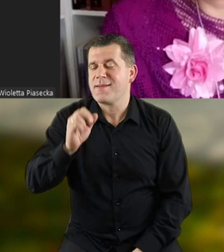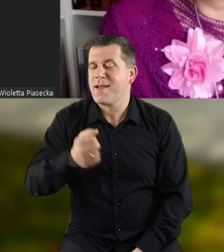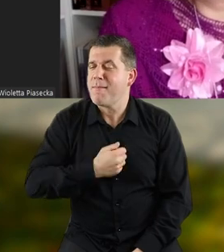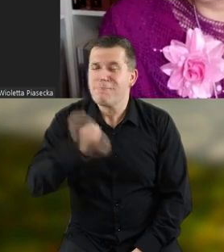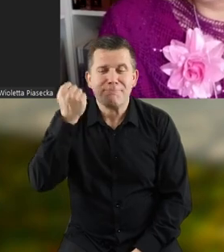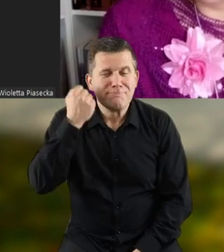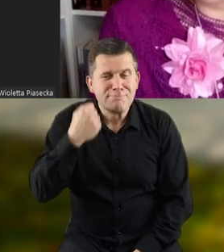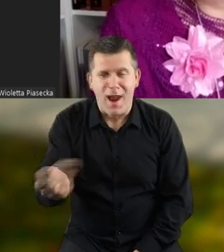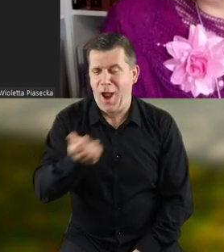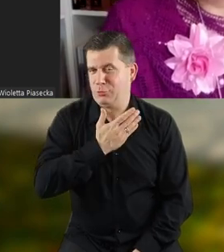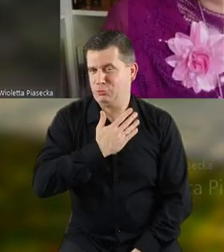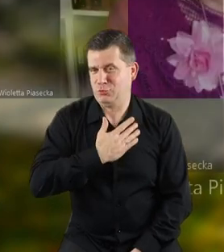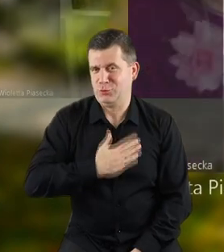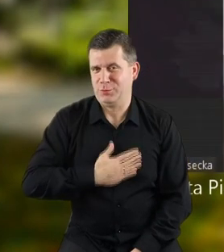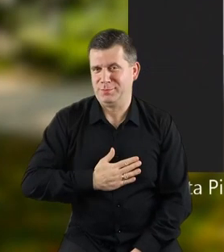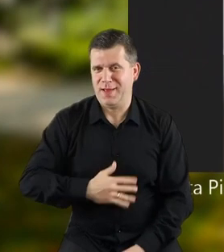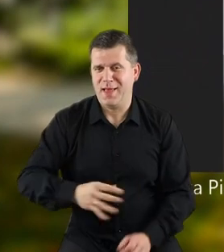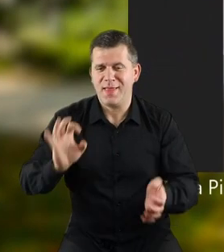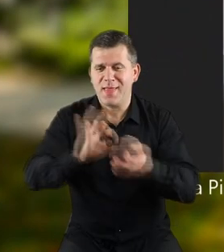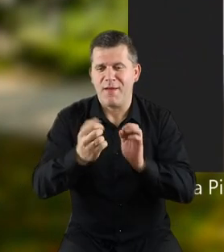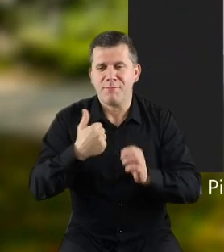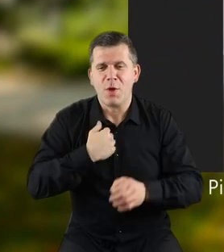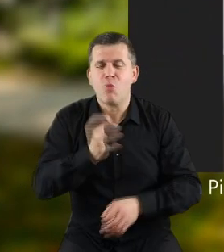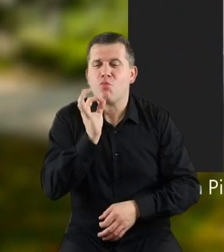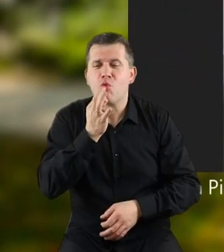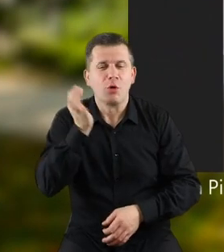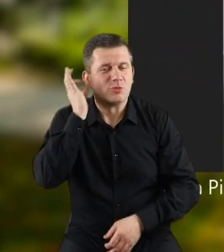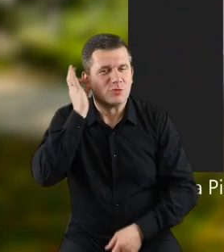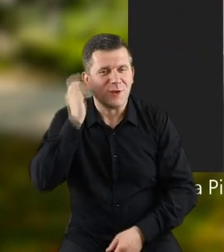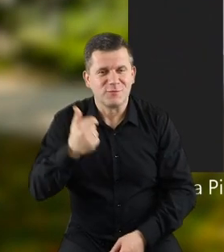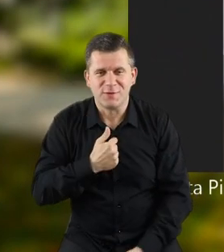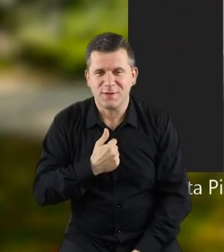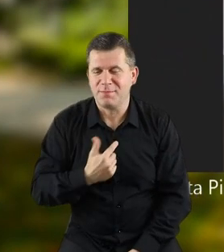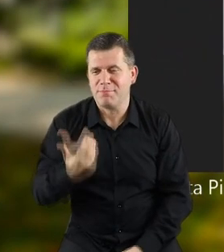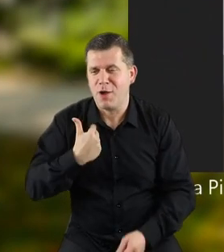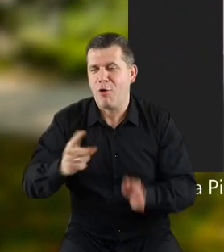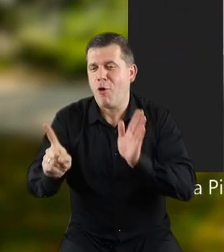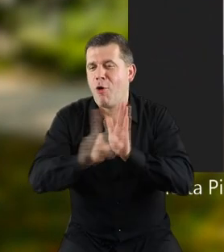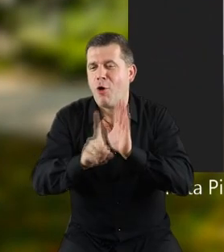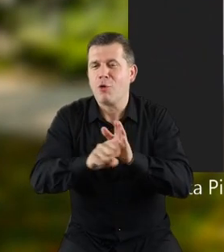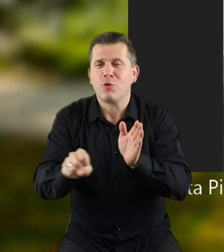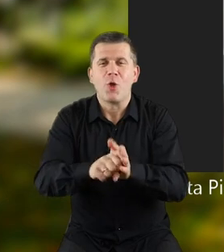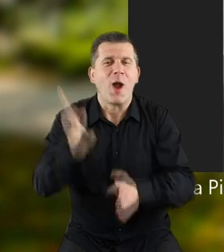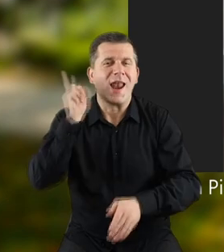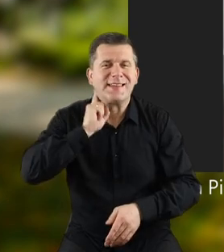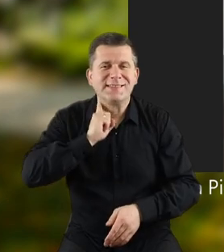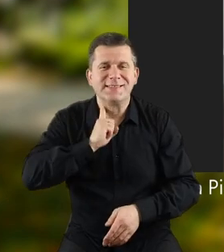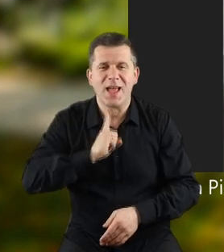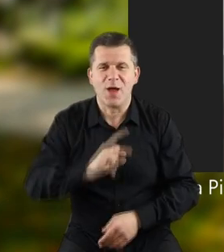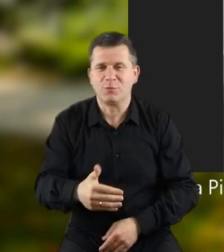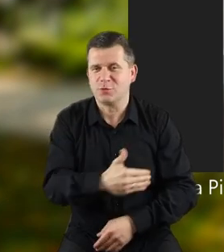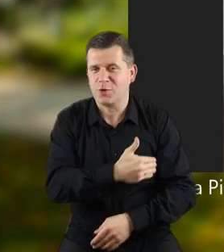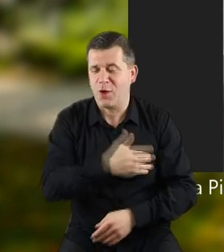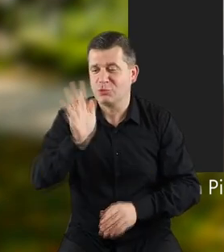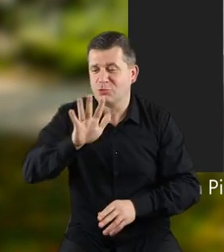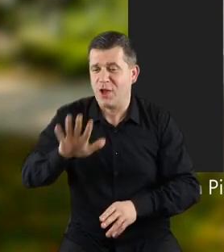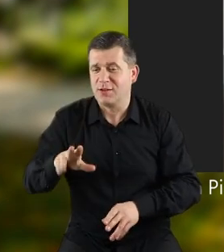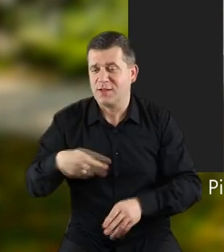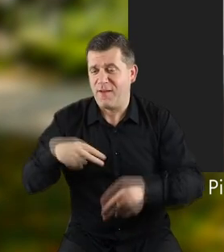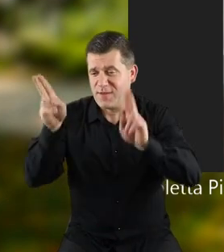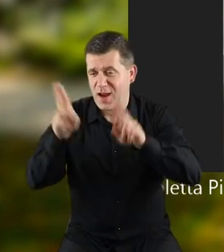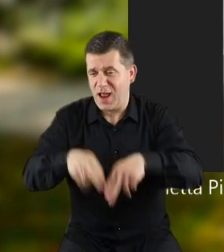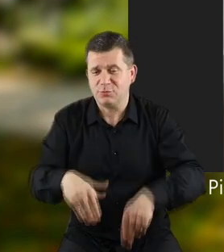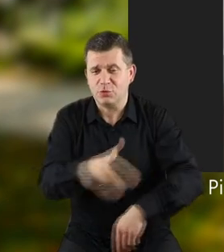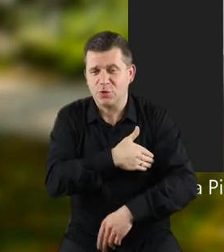Majeczko, bardzo lubię, bardzo lubię. Nawet jak byłam młodą dziewczyną, chodziłam do liceum, to dzieci, jak